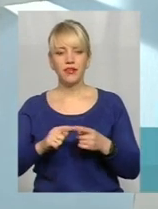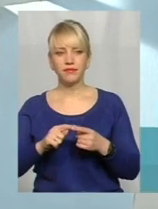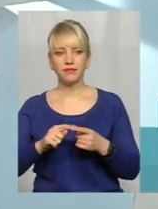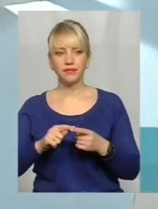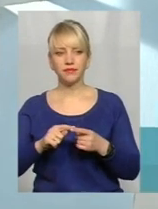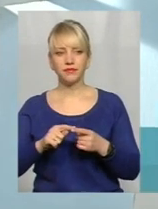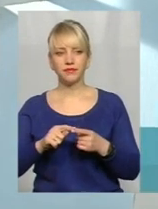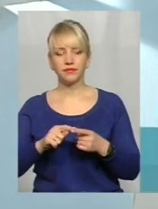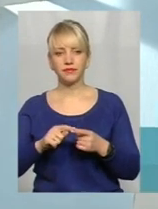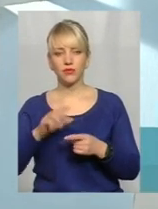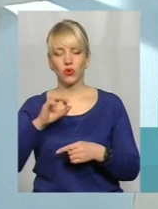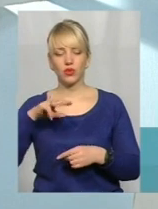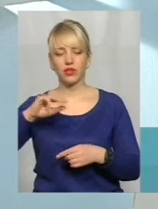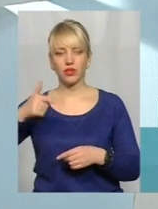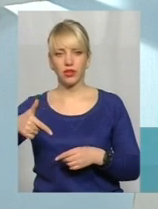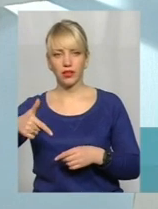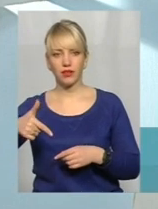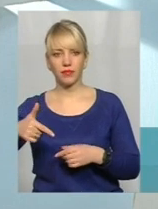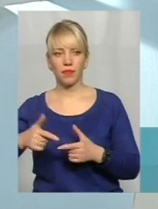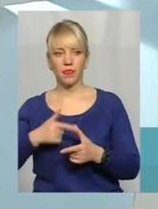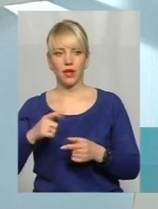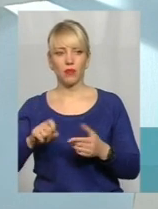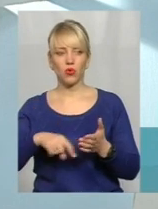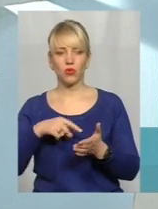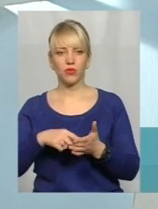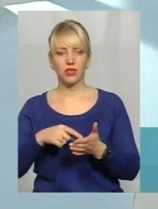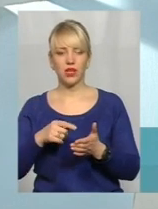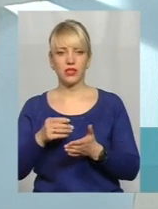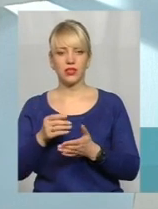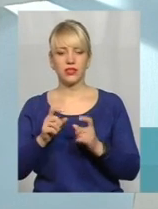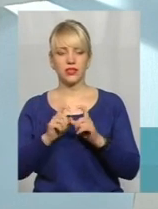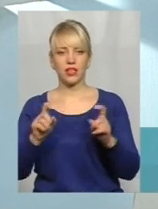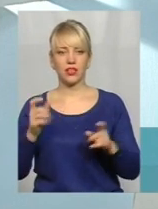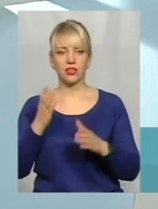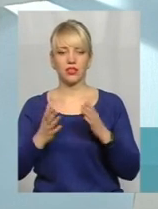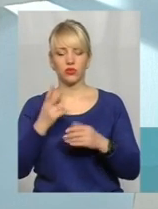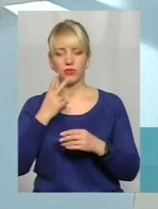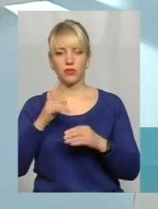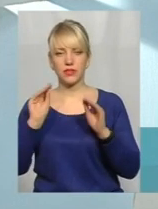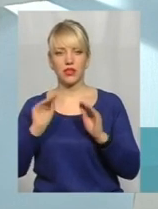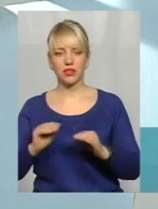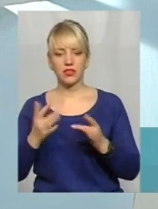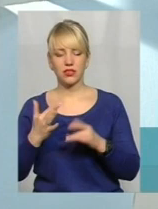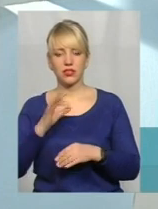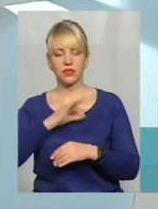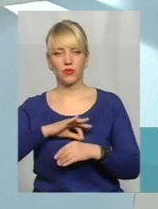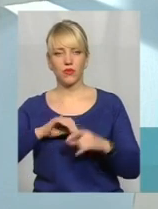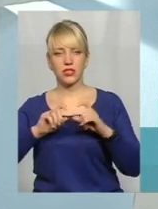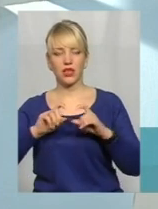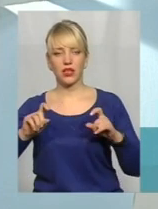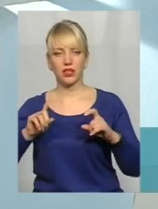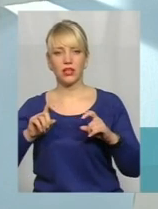ОТГ або комунальні заклади. Тому що, якщо ми продумуємося статистику, скільки споживають заклади